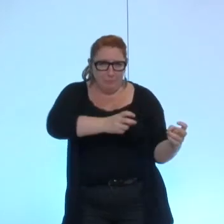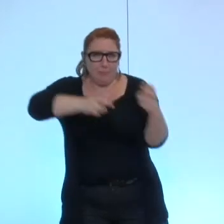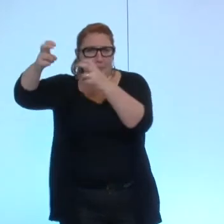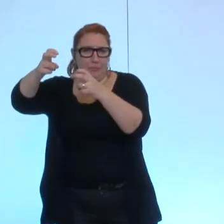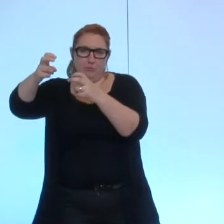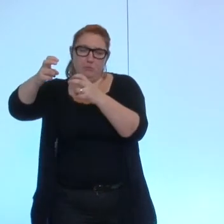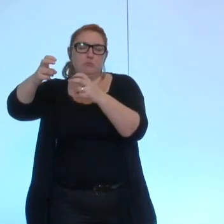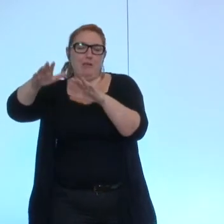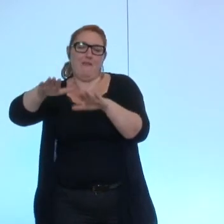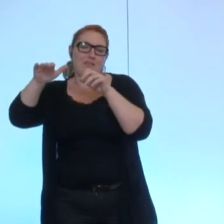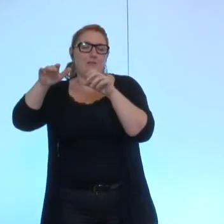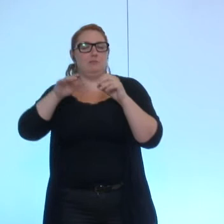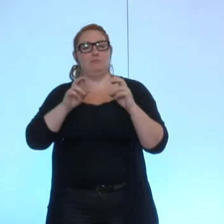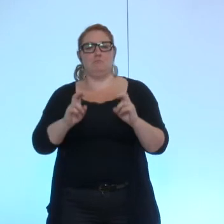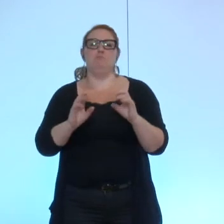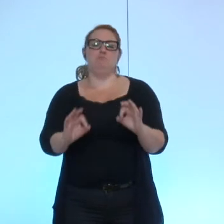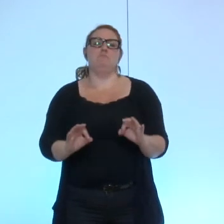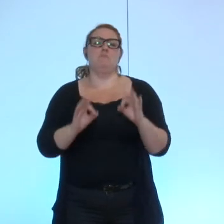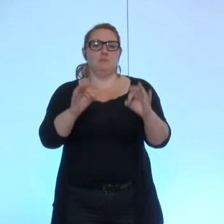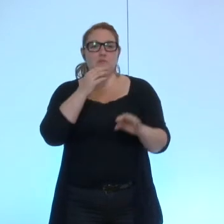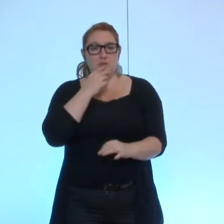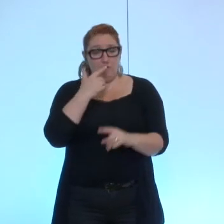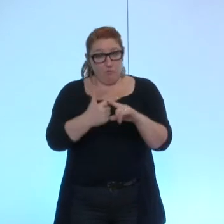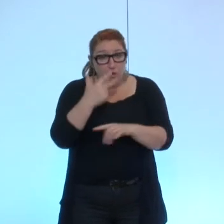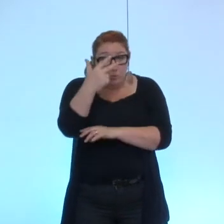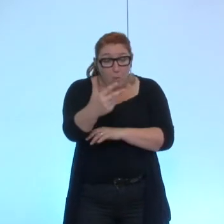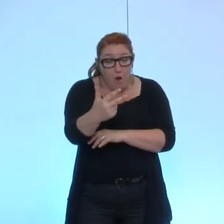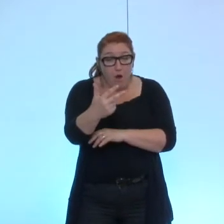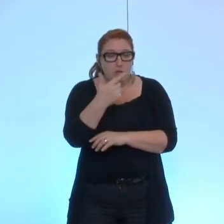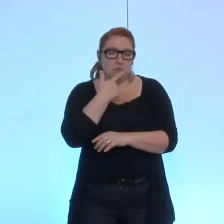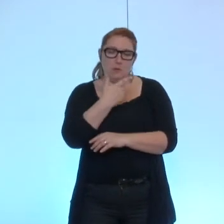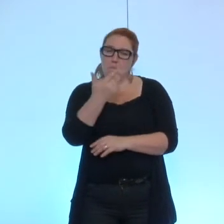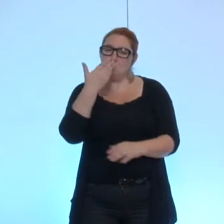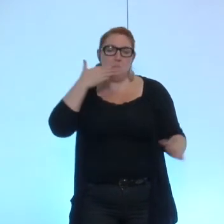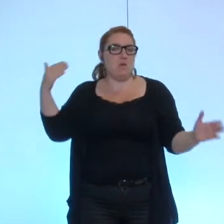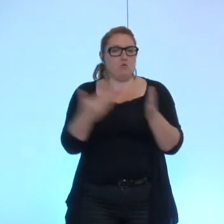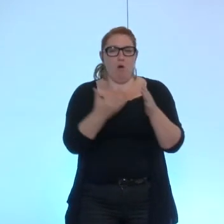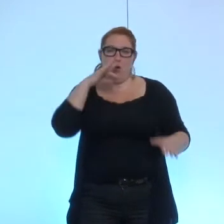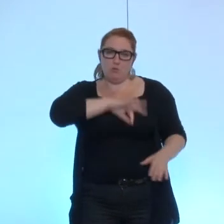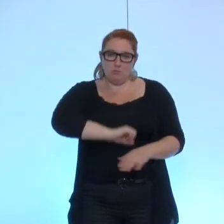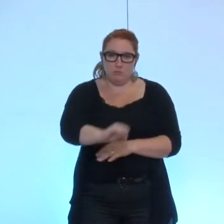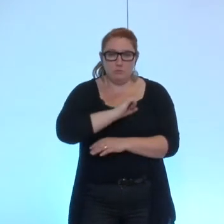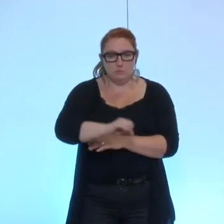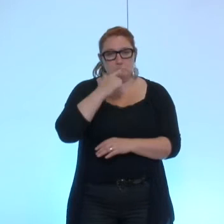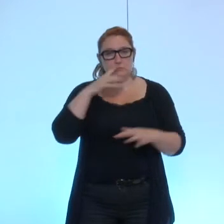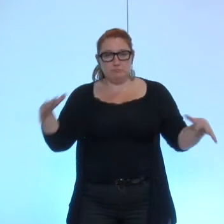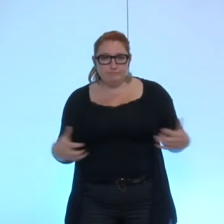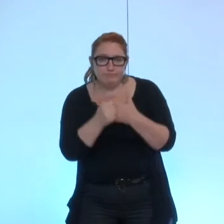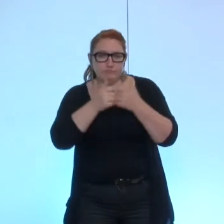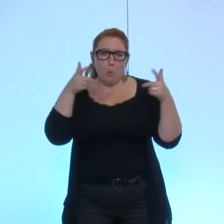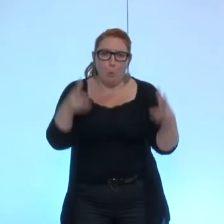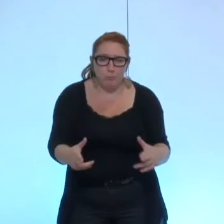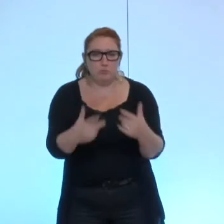investissements dans les réseaux ça apporte un meilleur rendement on limite les incidents les coupures on a donc un meilleur